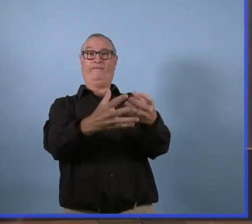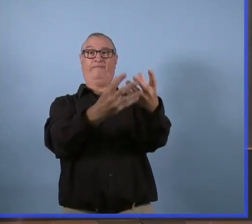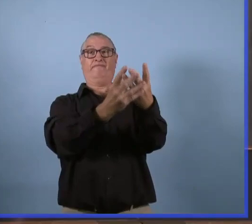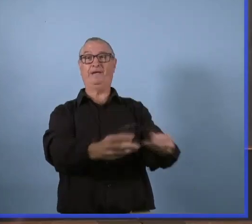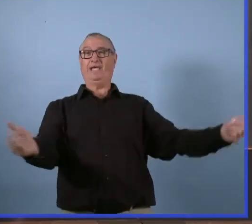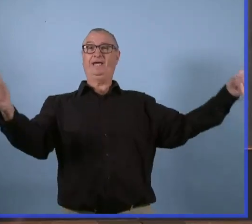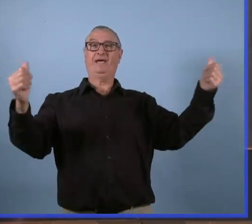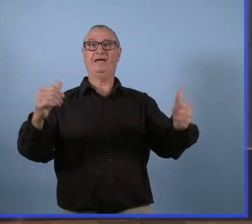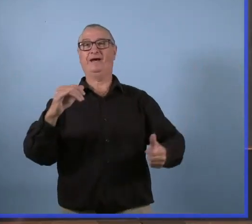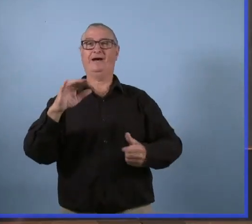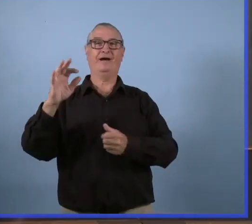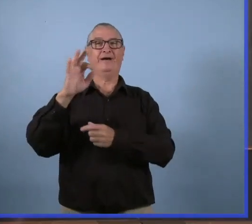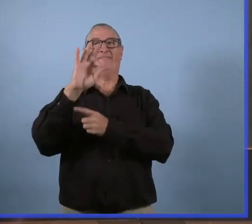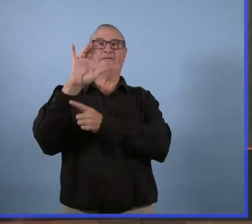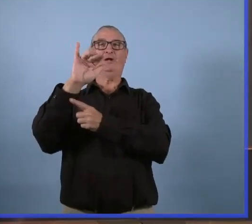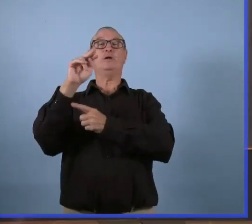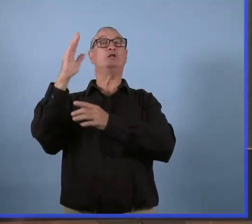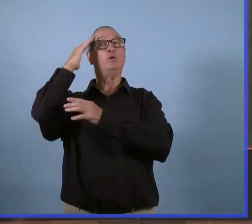comme la grippe.